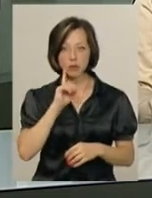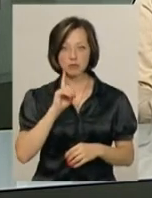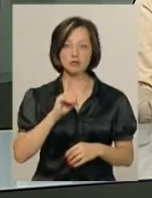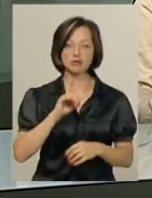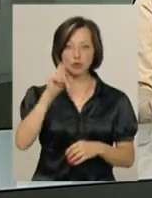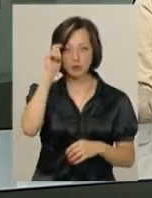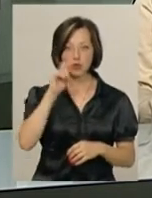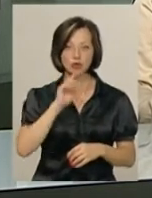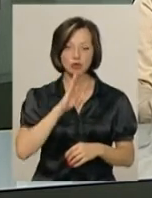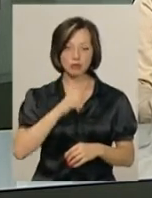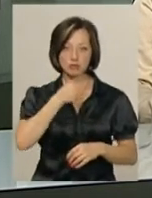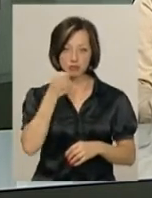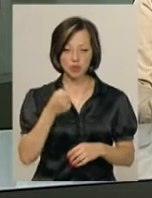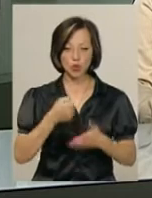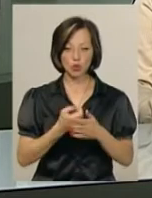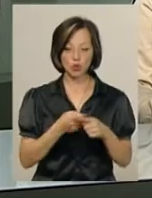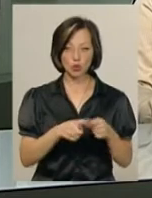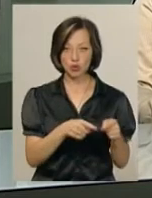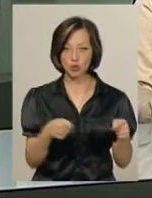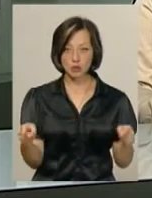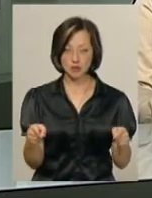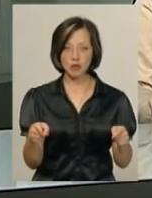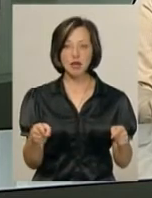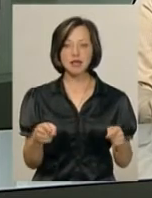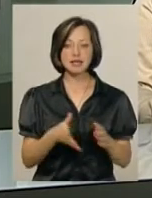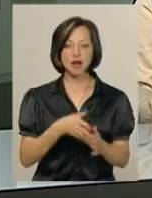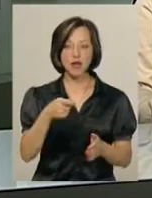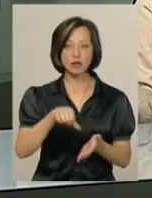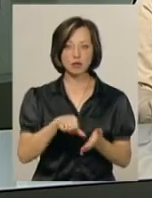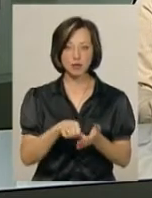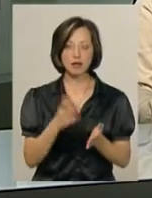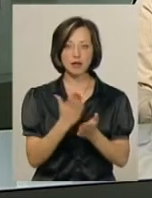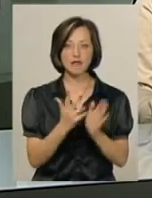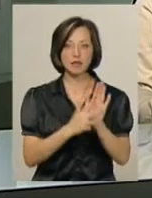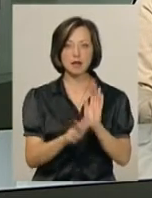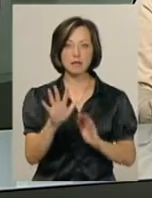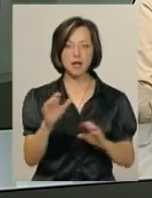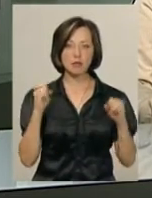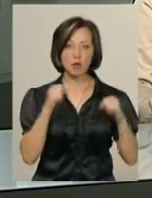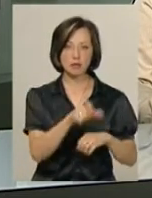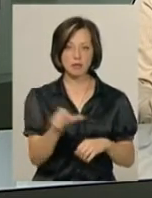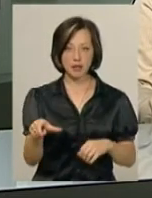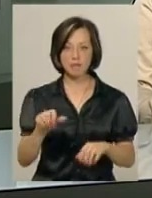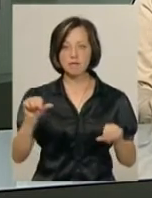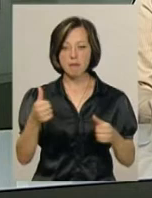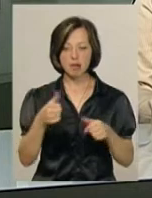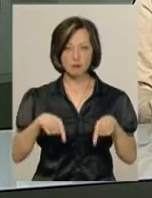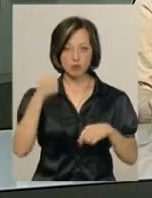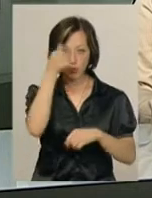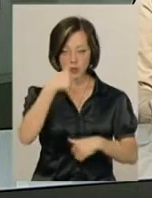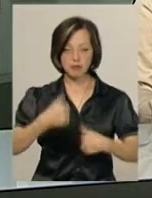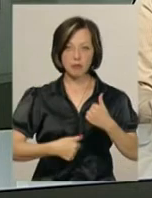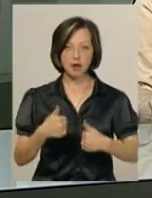юніорок, чоловіків та жінок. До цього часу, каже Сергій Франков, заявки на участь подали 85 спортсменів. І вперше в цьому році